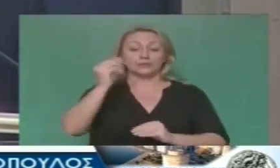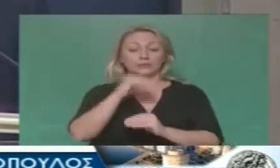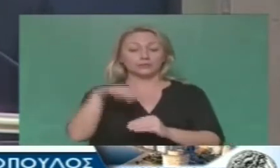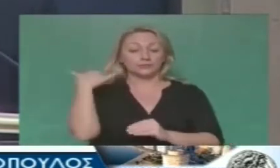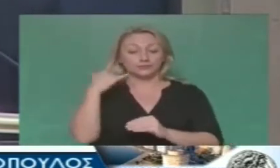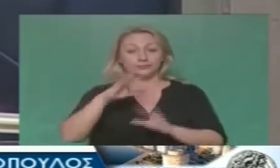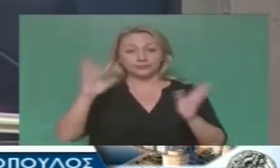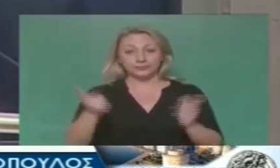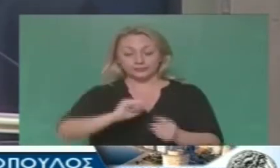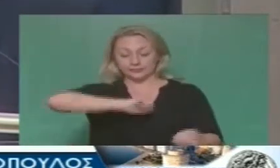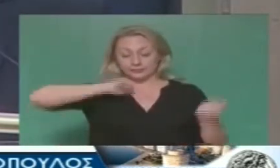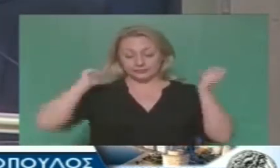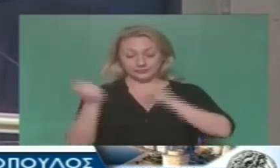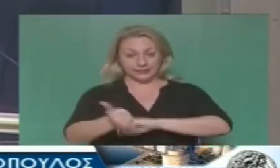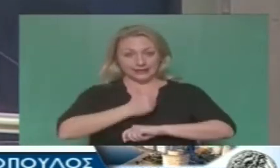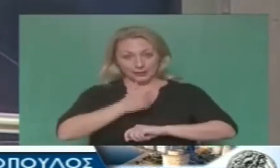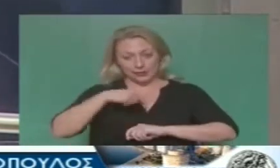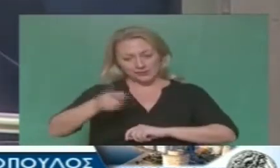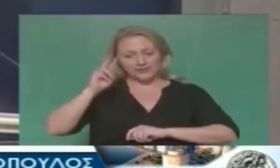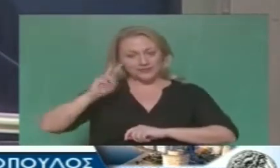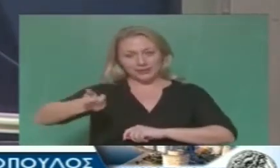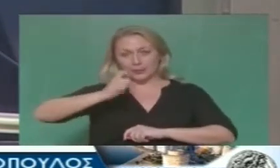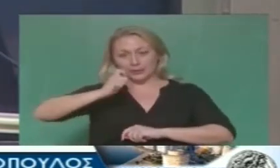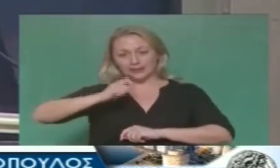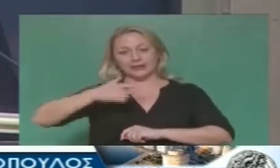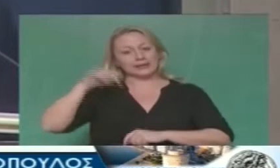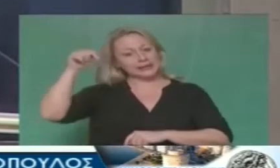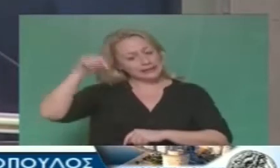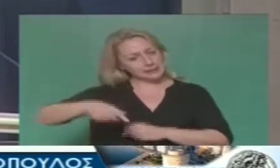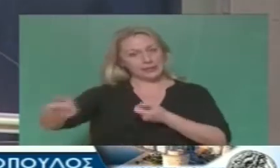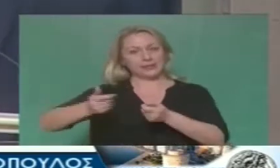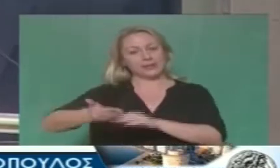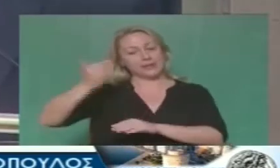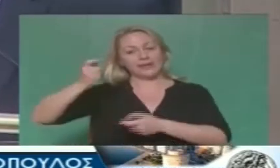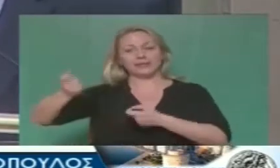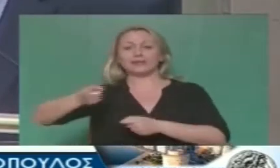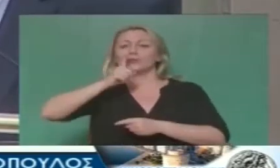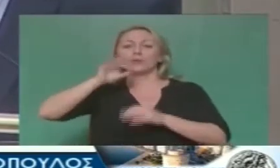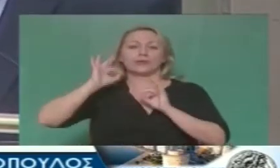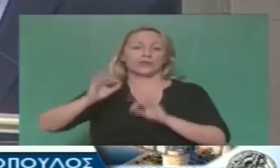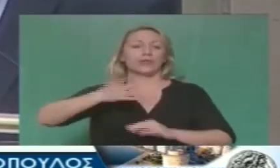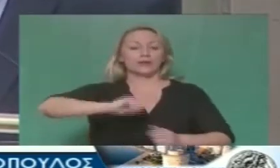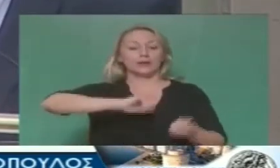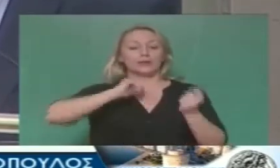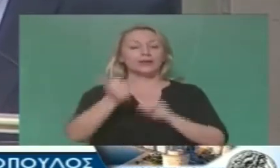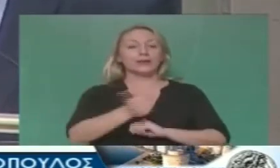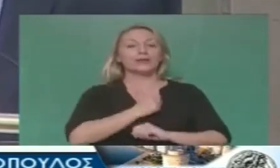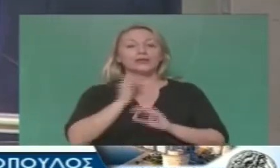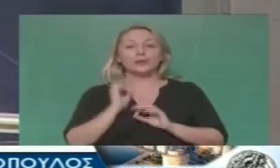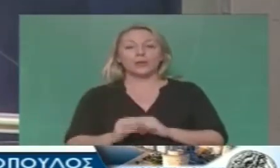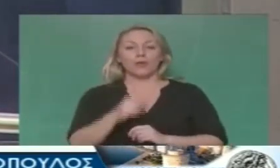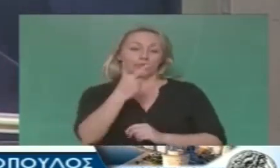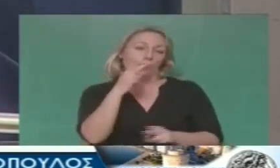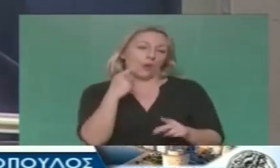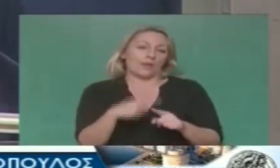ιδιωτικοποίηση στην οποία οδηγούν όλες αυτές οι πολιτικές και η σημερινή διοίκηση και η προηγούμενη διοίκηση κτλ. σημαίνουν δύο απλά